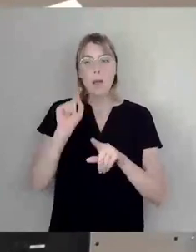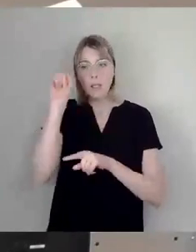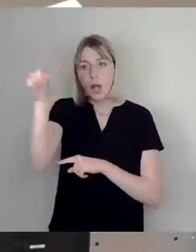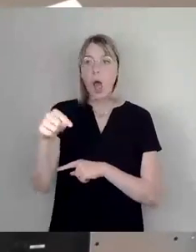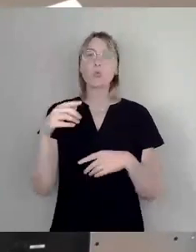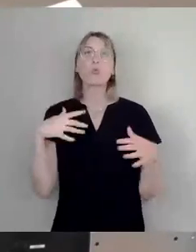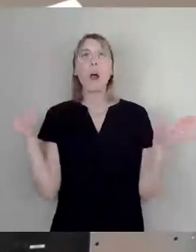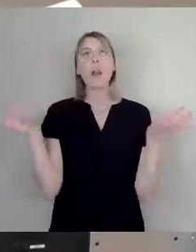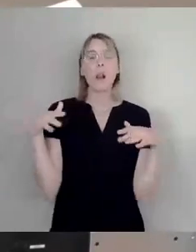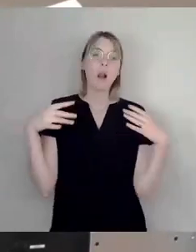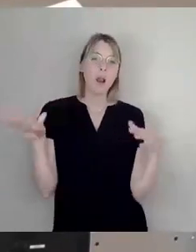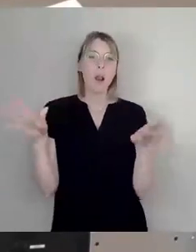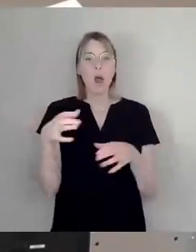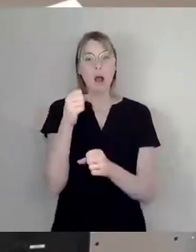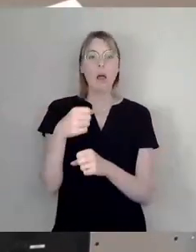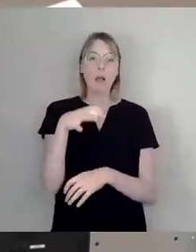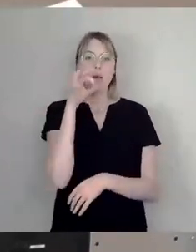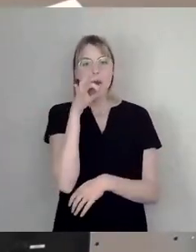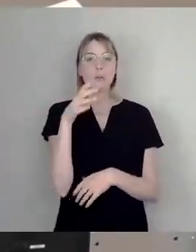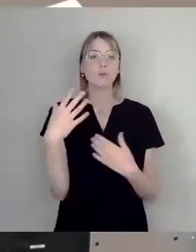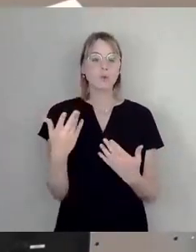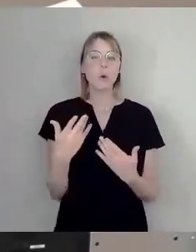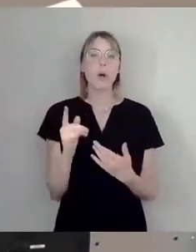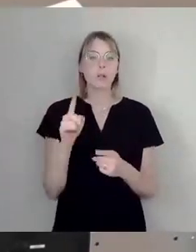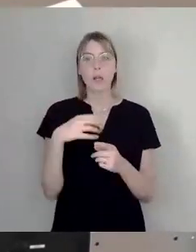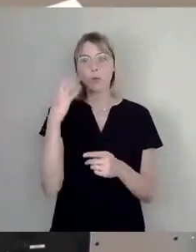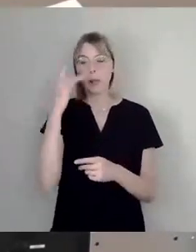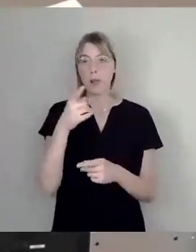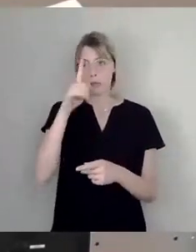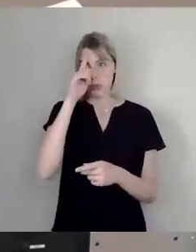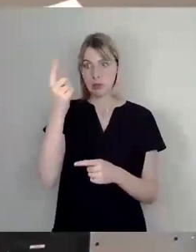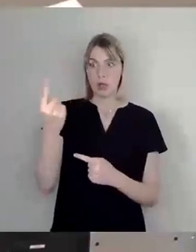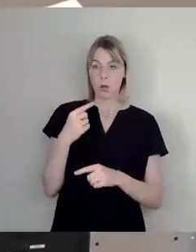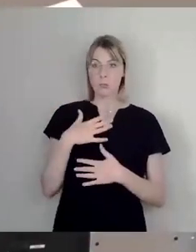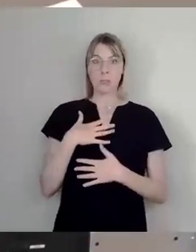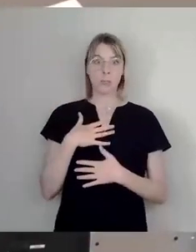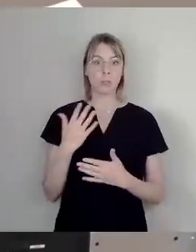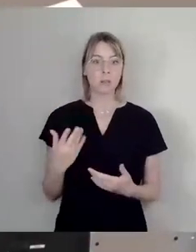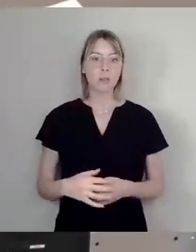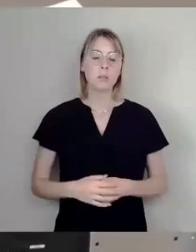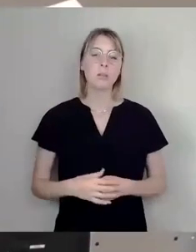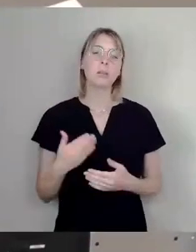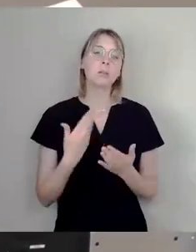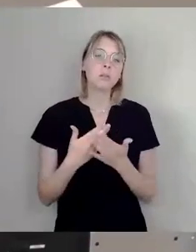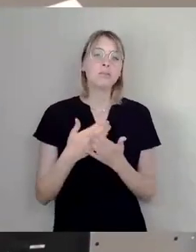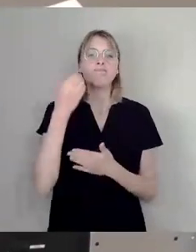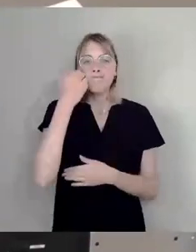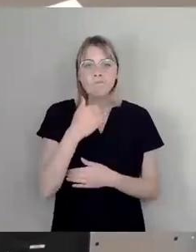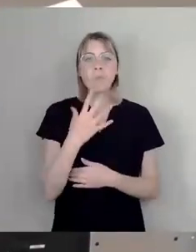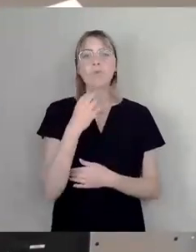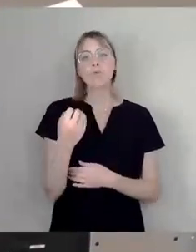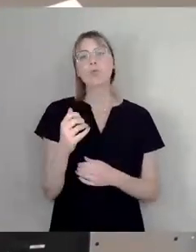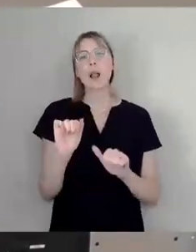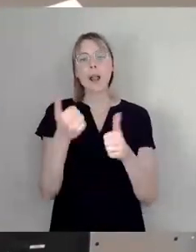musst du schon wieder überlegen, ob die Polizei kommt. Also, wie gesagt, lasst uns irgendwo alle ein bisschen das Leben genießen und